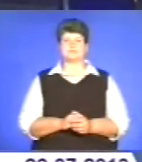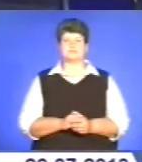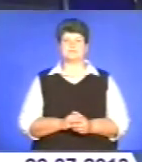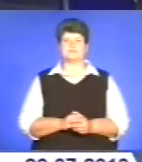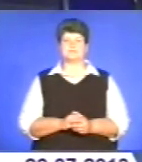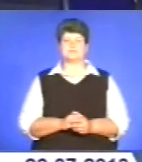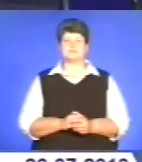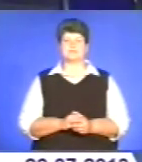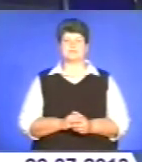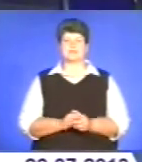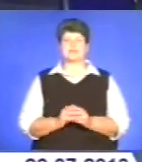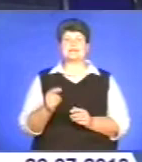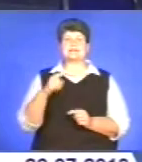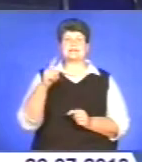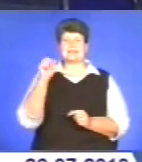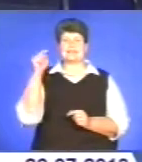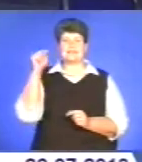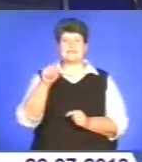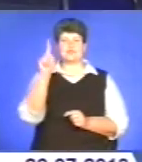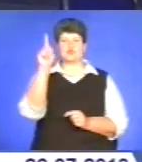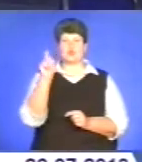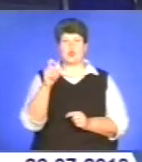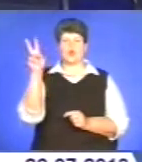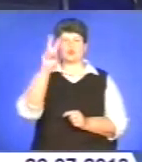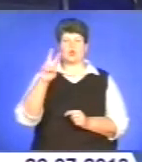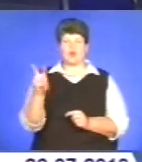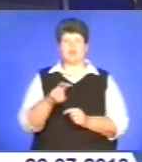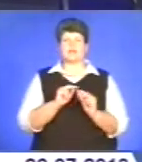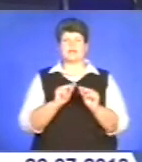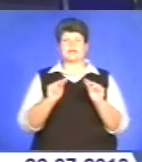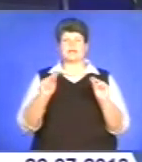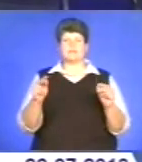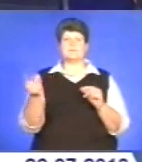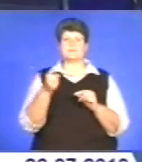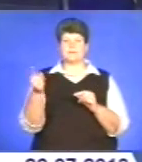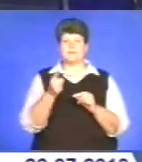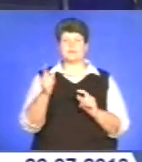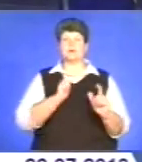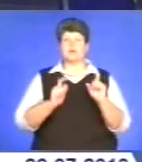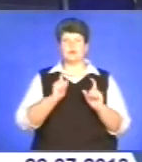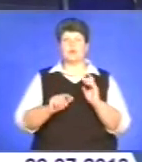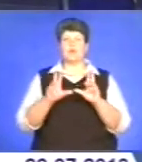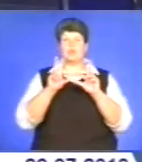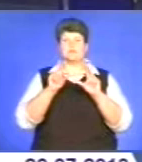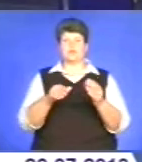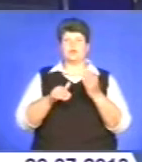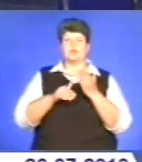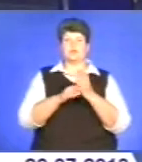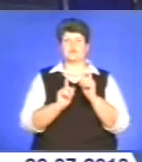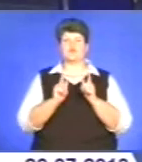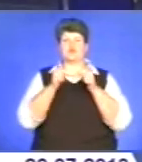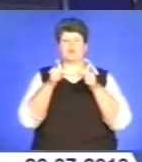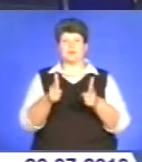За 1100 доларів викладач Тернопільського вищого навчального закладу пообіцяв допомогти вступити в університет